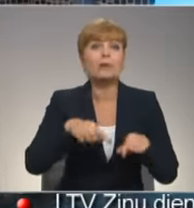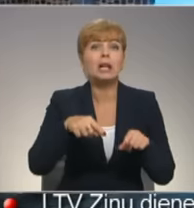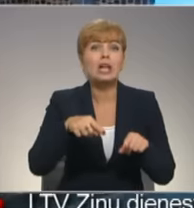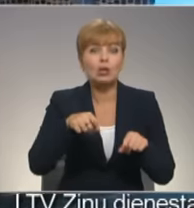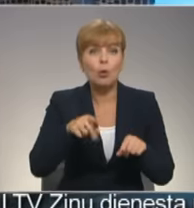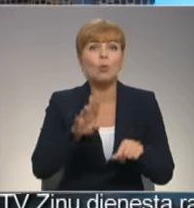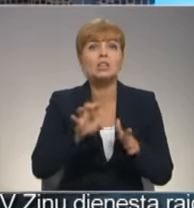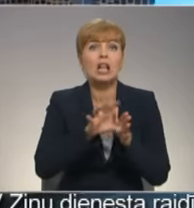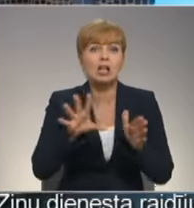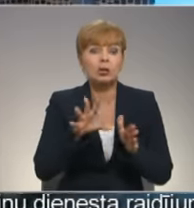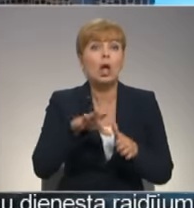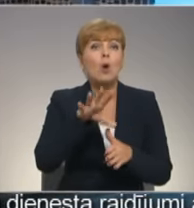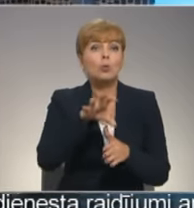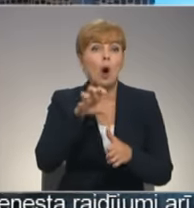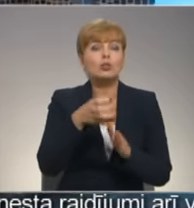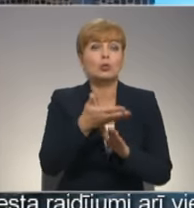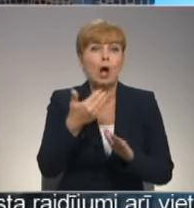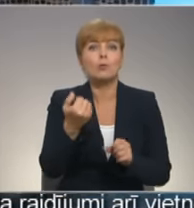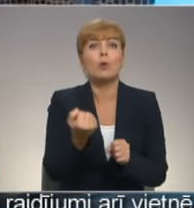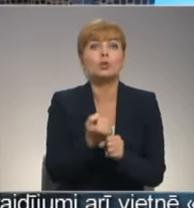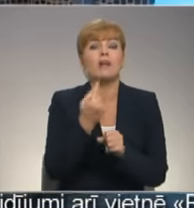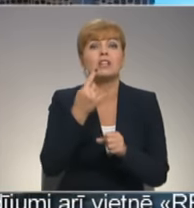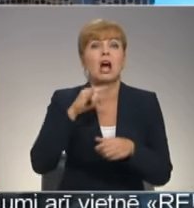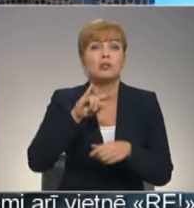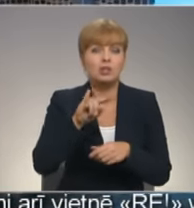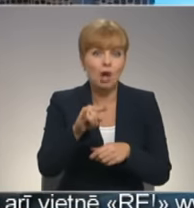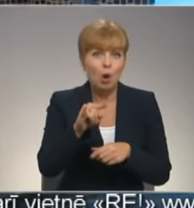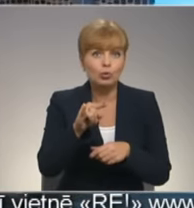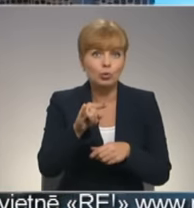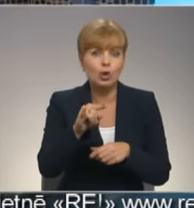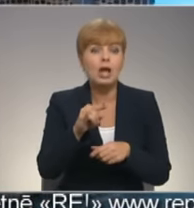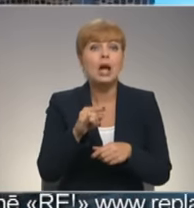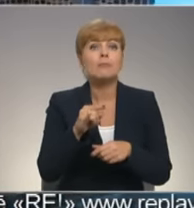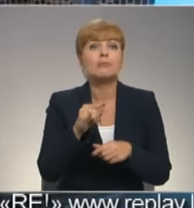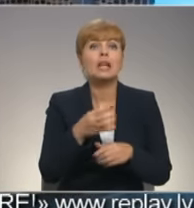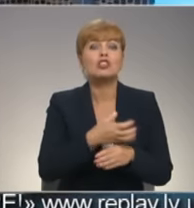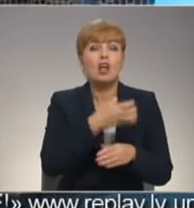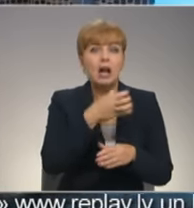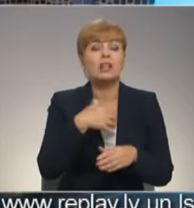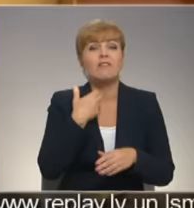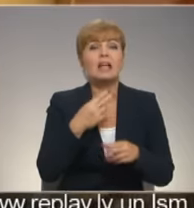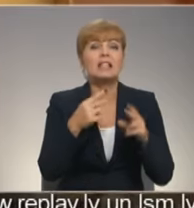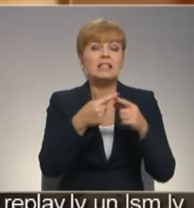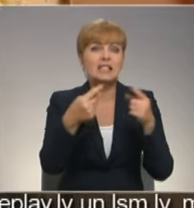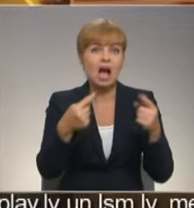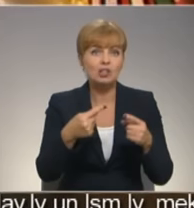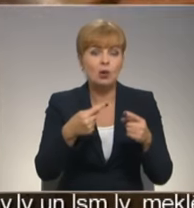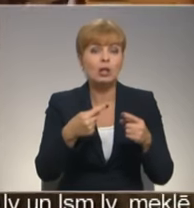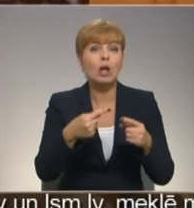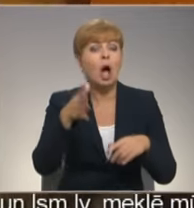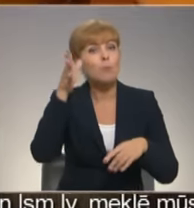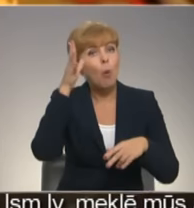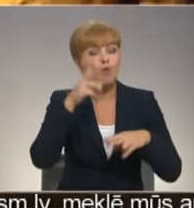noņemt virtuves nosucēju vai uztaisīt vēl vienu caurumu ventilācijas šaktā, bet to vēk saskaņot ar būvu valdi. Dabīgai